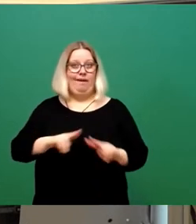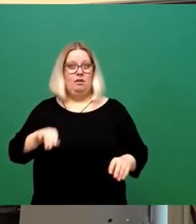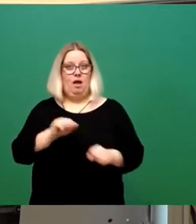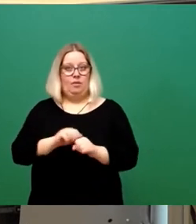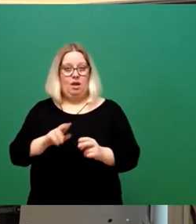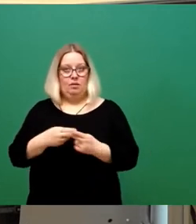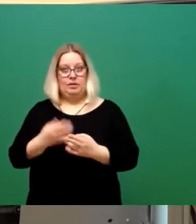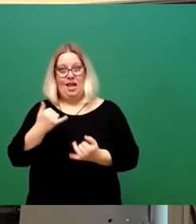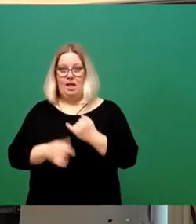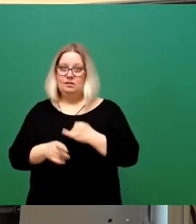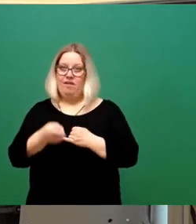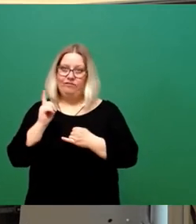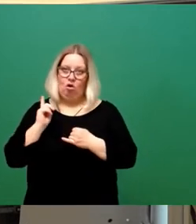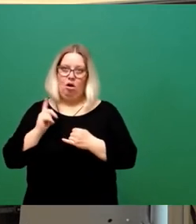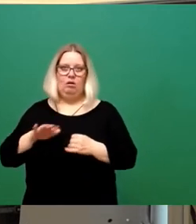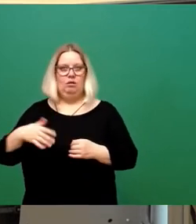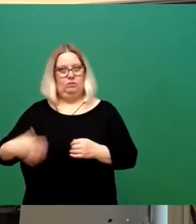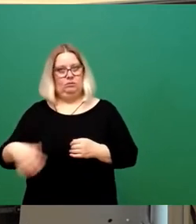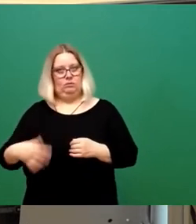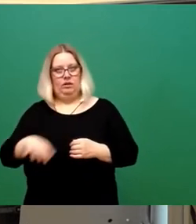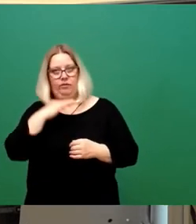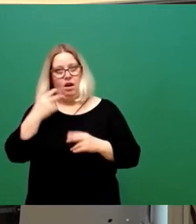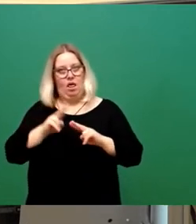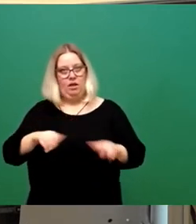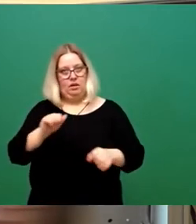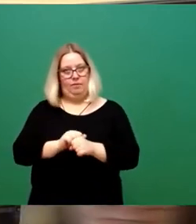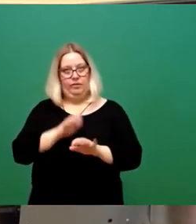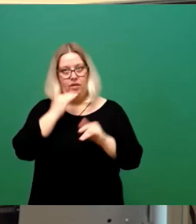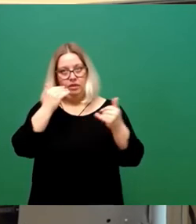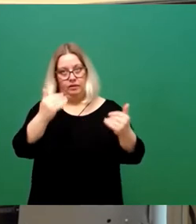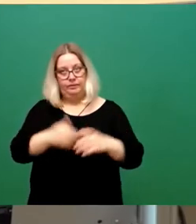letzten Wochen war das wirklich verdammt viel Ehrenamt, was wir hier reingesteckt haben. Vielen Dank.